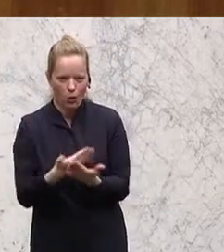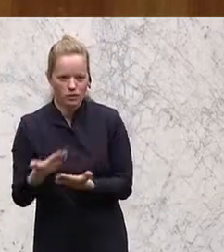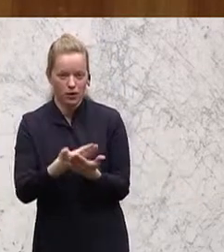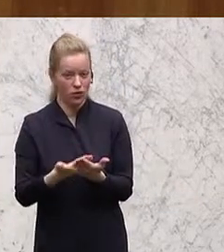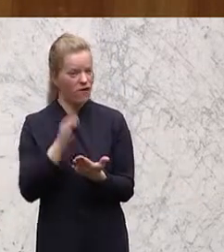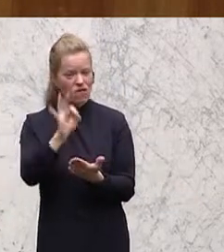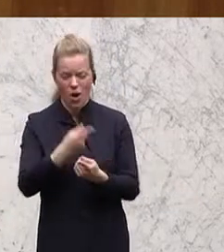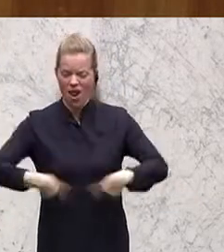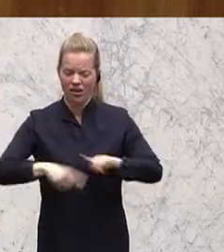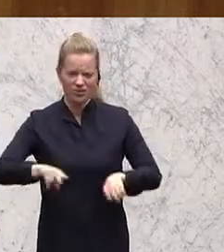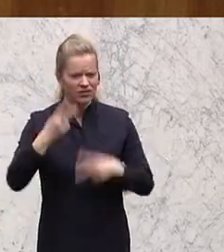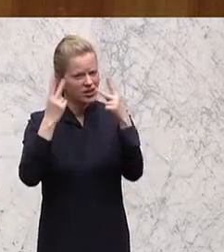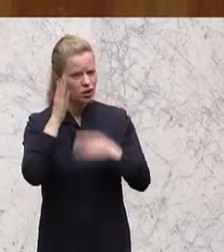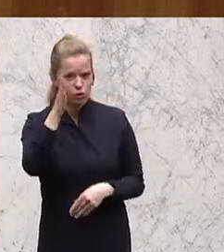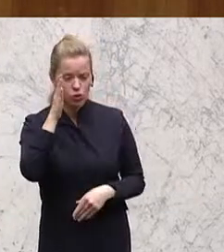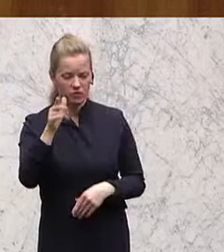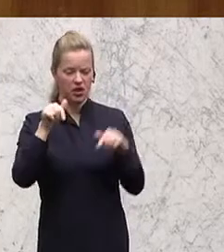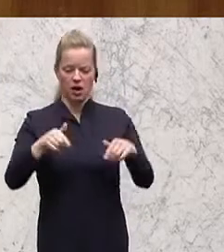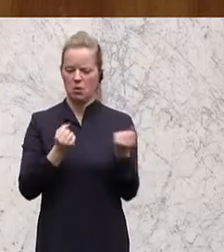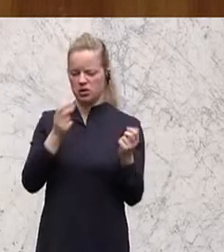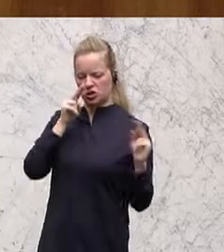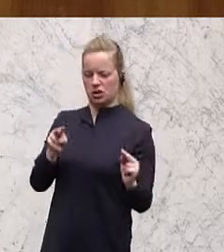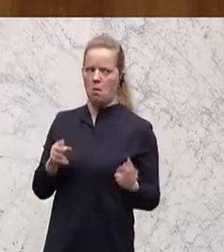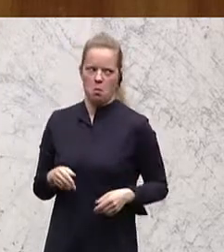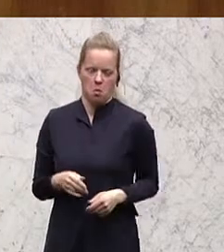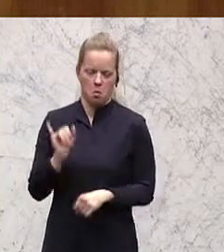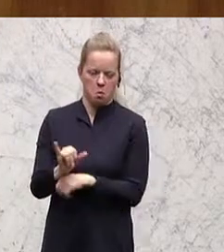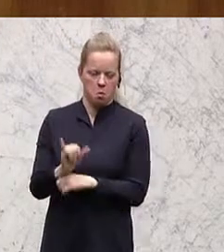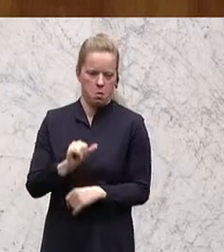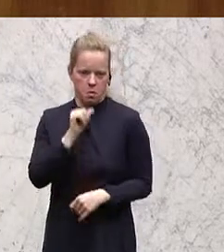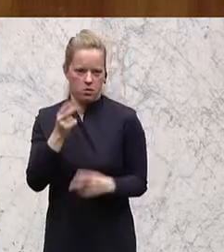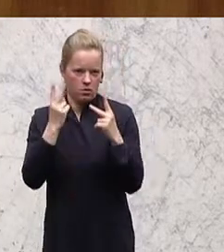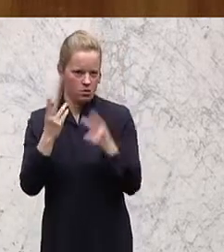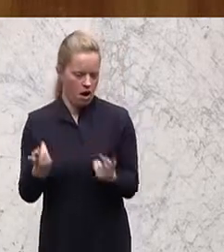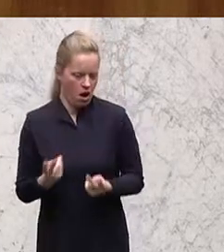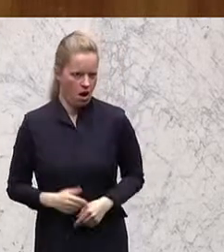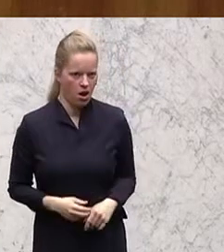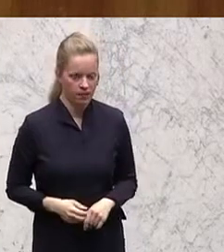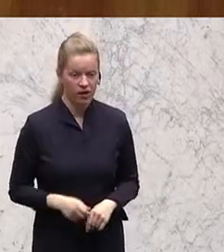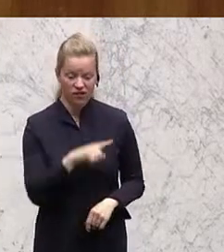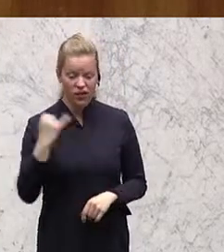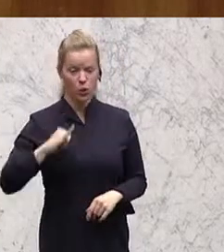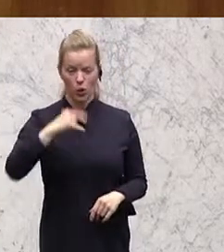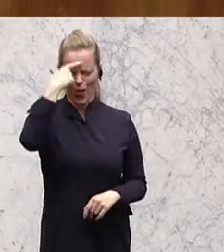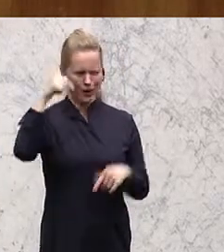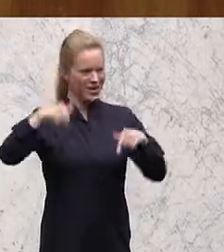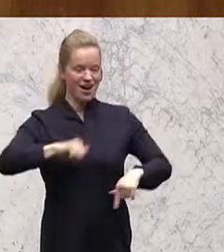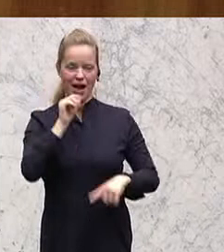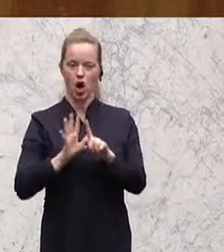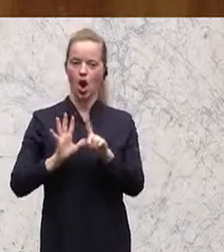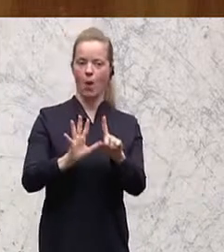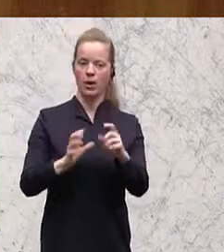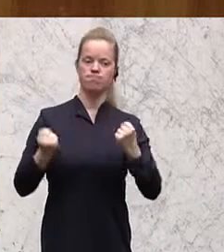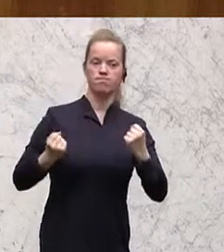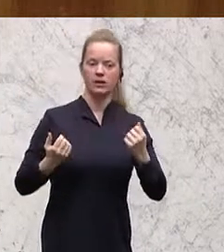sind politisch hier oft einfach schlichtweg egal. Wir jungen Leute haben hier keine Lobby. Für